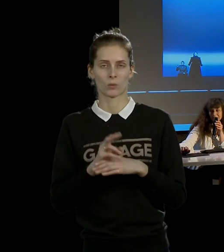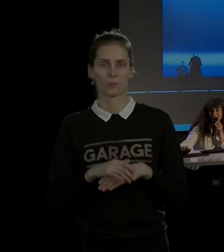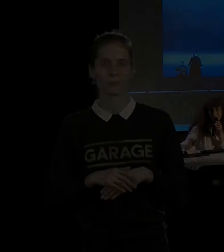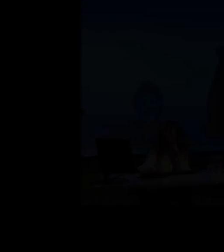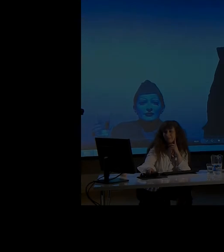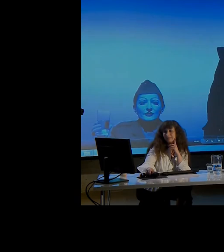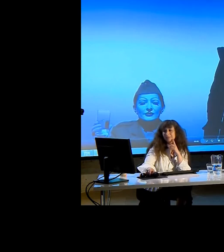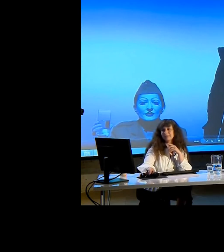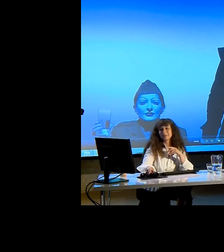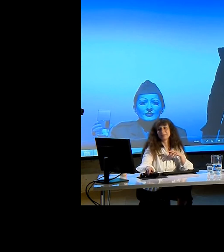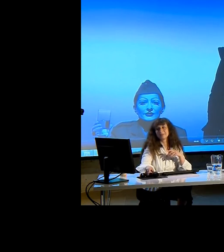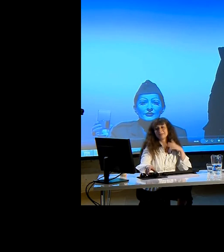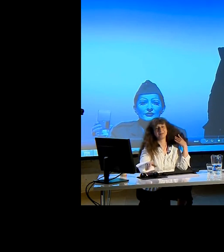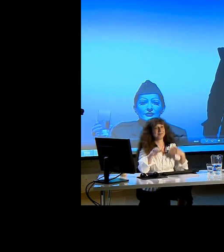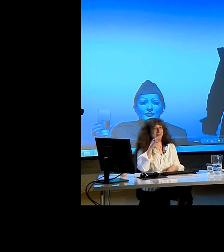музыкальная.